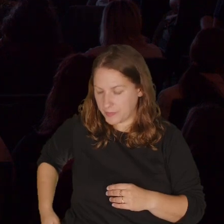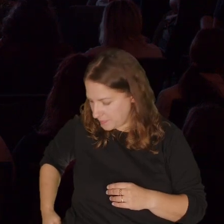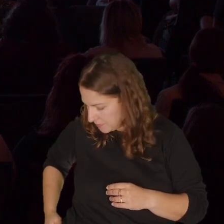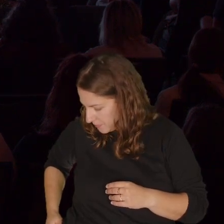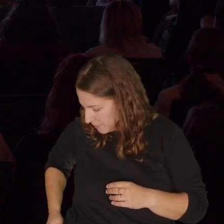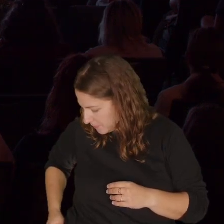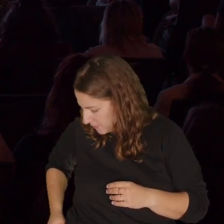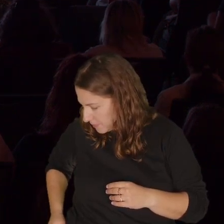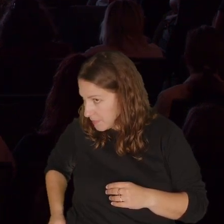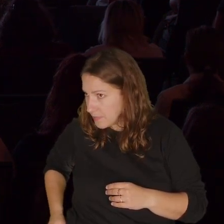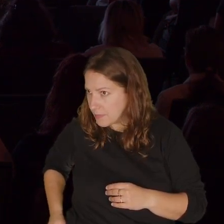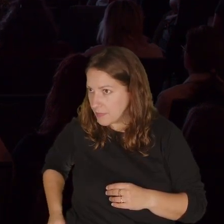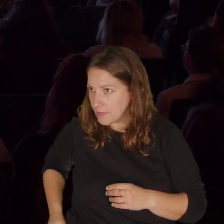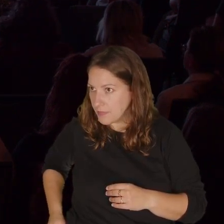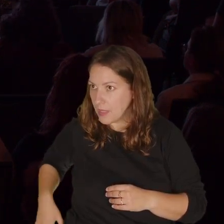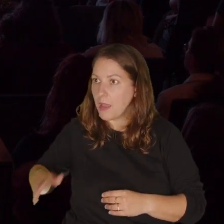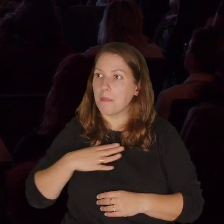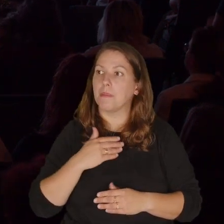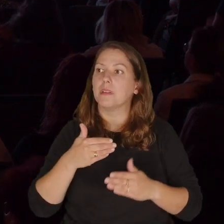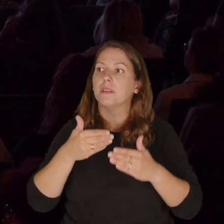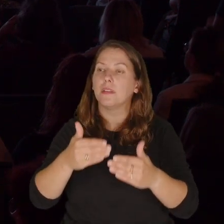O, mamy tutaj z przodu jedną osobę.